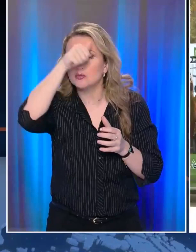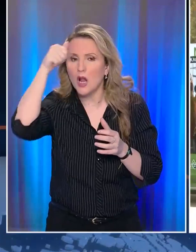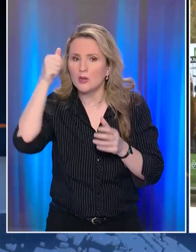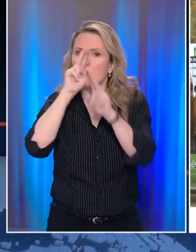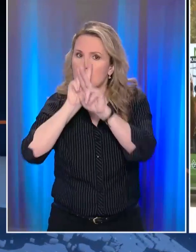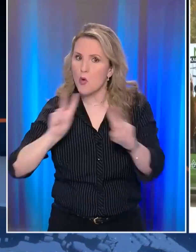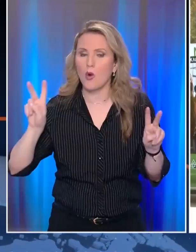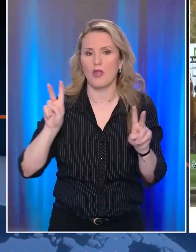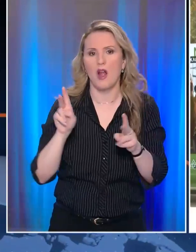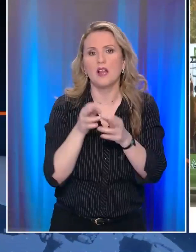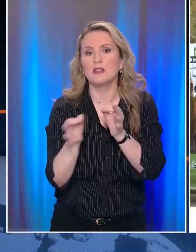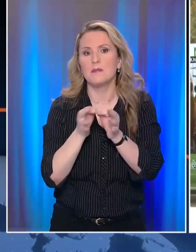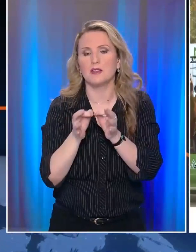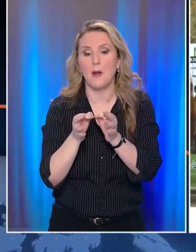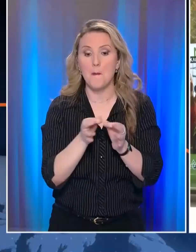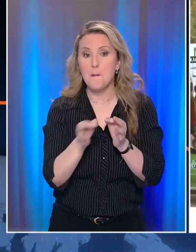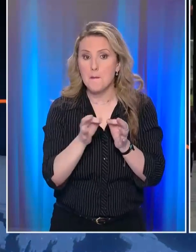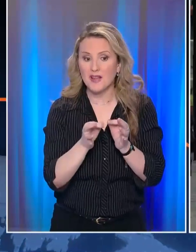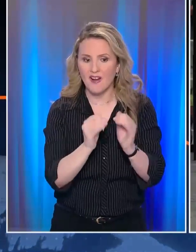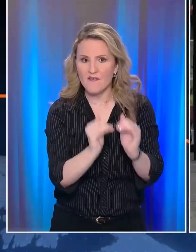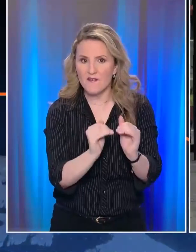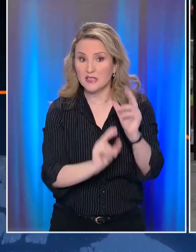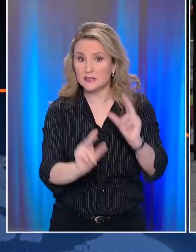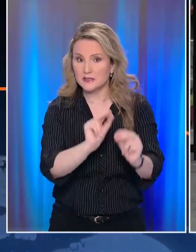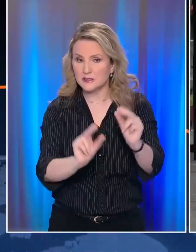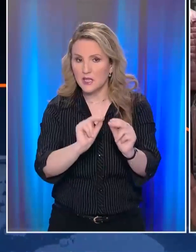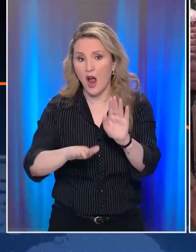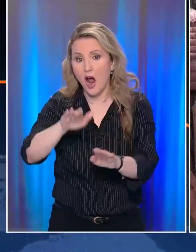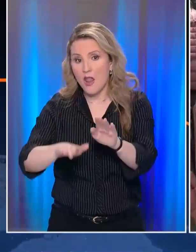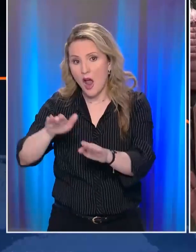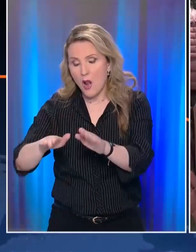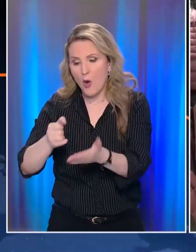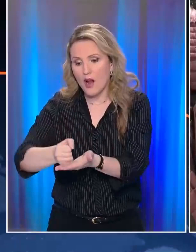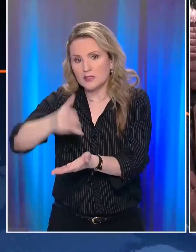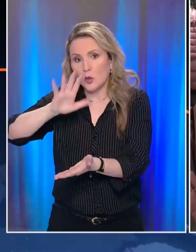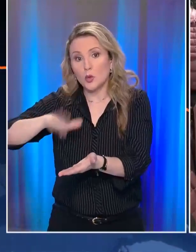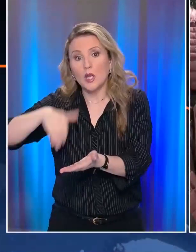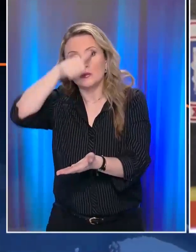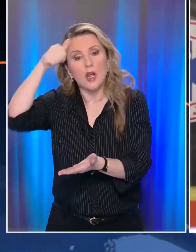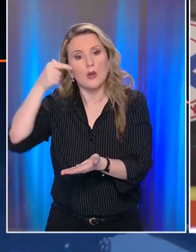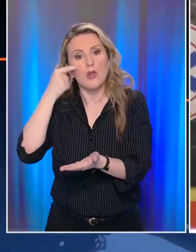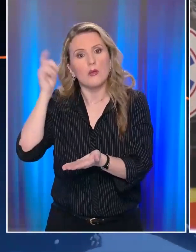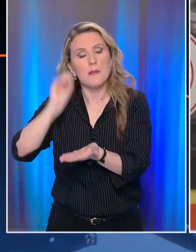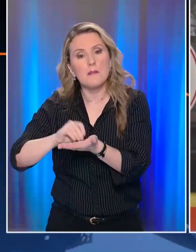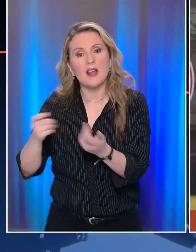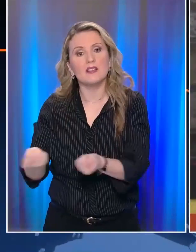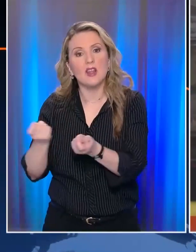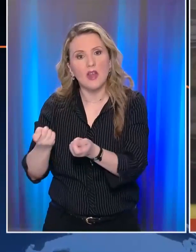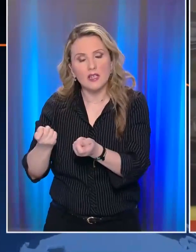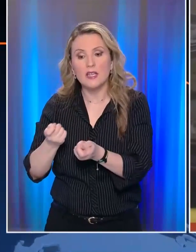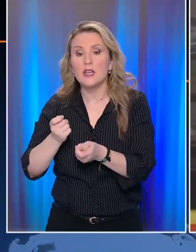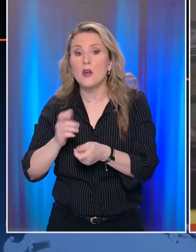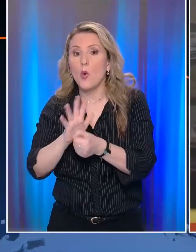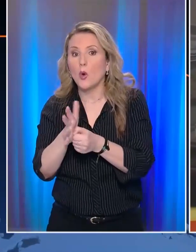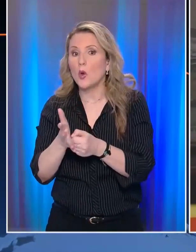ξεκάθαρο Όλες τα μέτρα πάντως θα παραμείνουν στο τραπέζι Και η κατάσταση θα επαναξιολογηθεί προς το τέλος του καλοκαιριού Ανάλογα με την εξέλιξη της